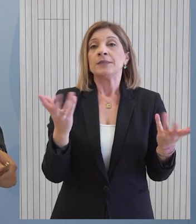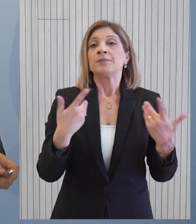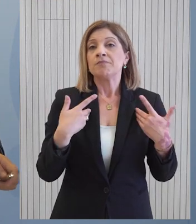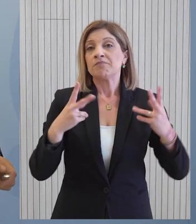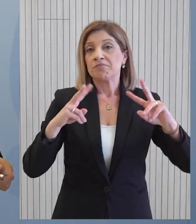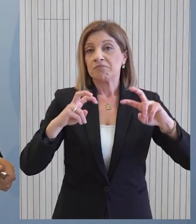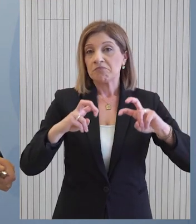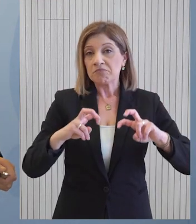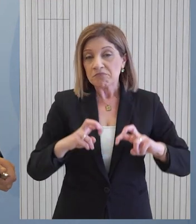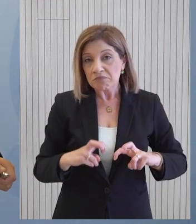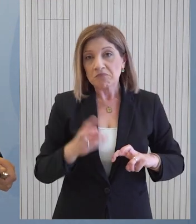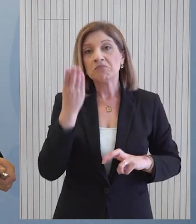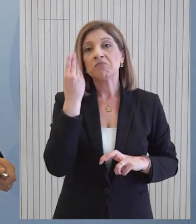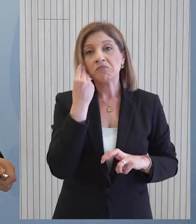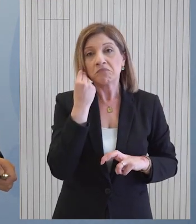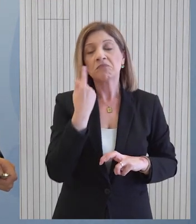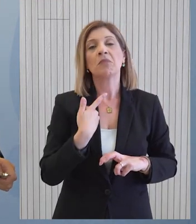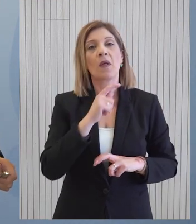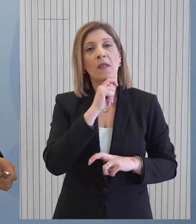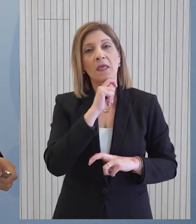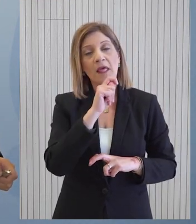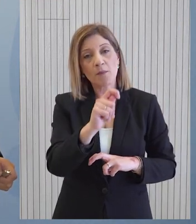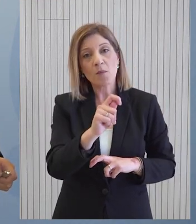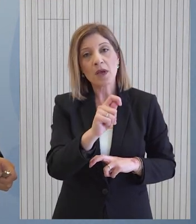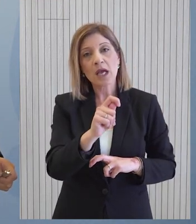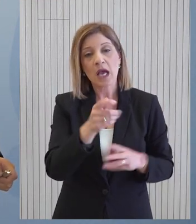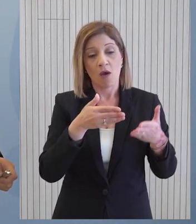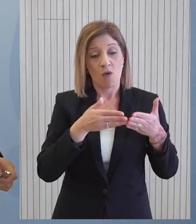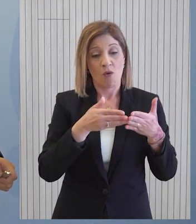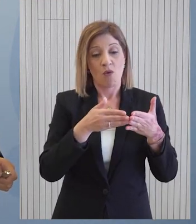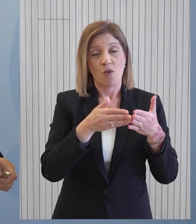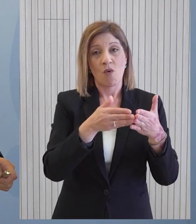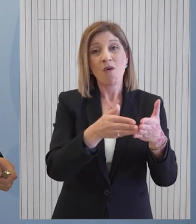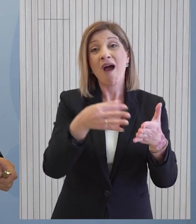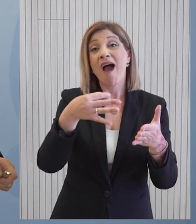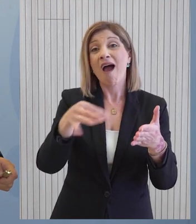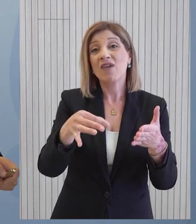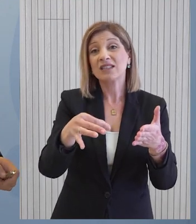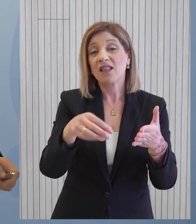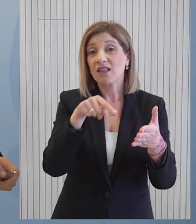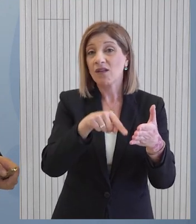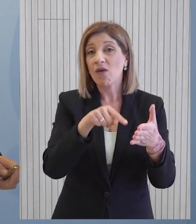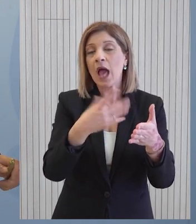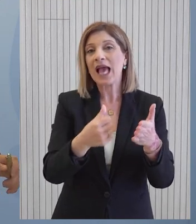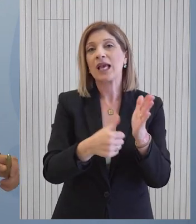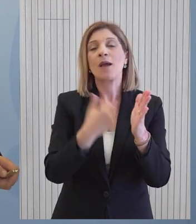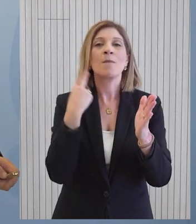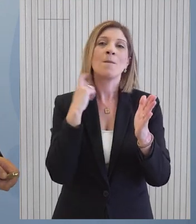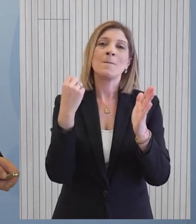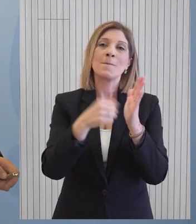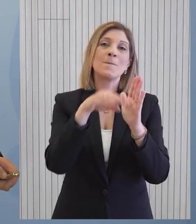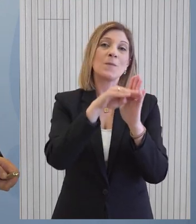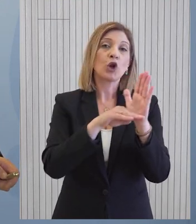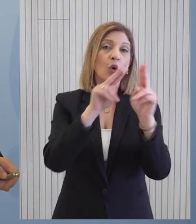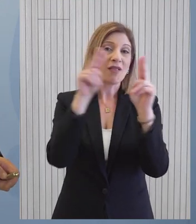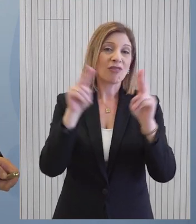Διερευνώνται το δημοσίευμα. Αυτό που έχω να σας πω είναι ότι τις όποιες μεταφορές αυτές αφορούν ευαίσθηση τα φορτή, αλαμβάνονται πρωτόκολλα σύμφωνα και με τις διεθνείς